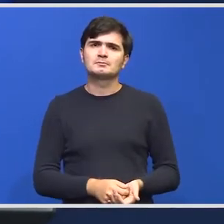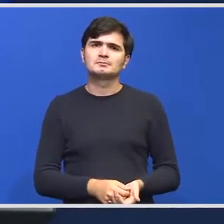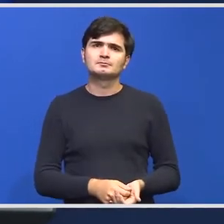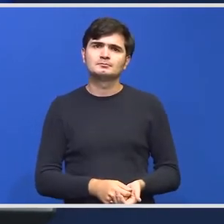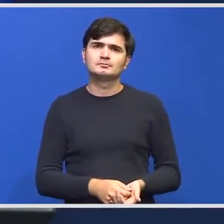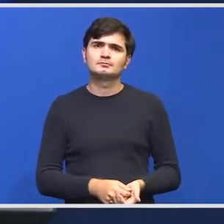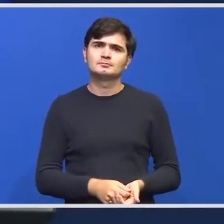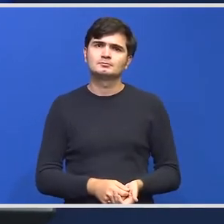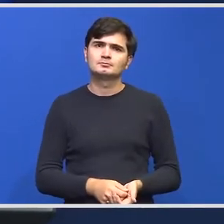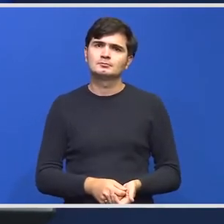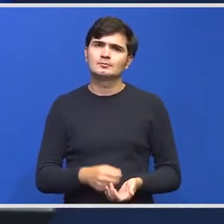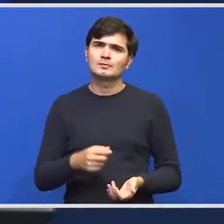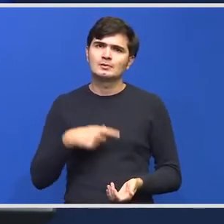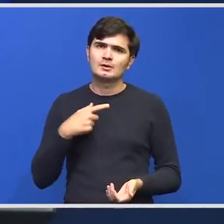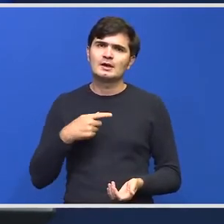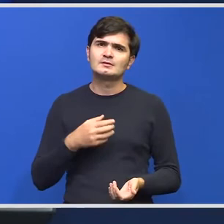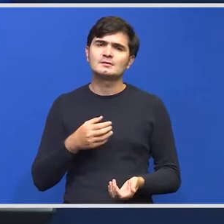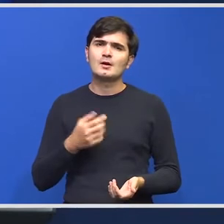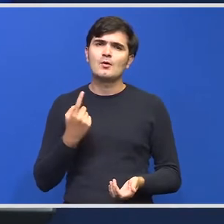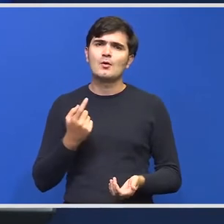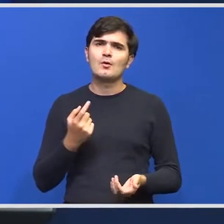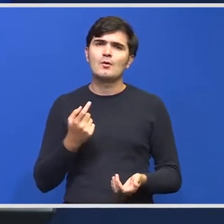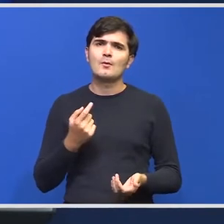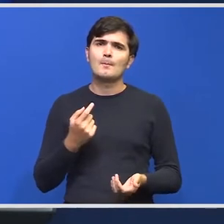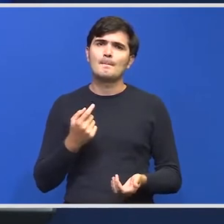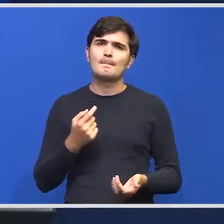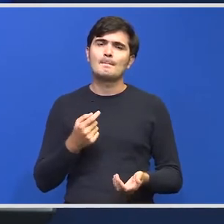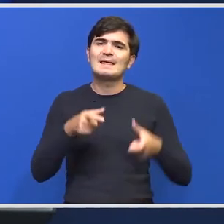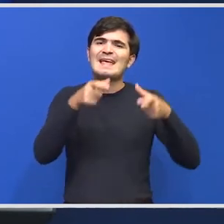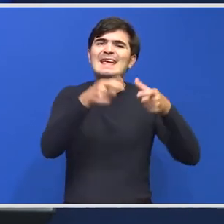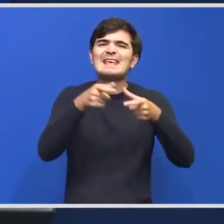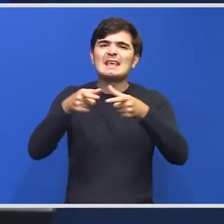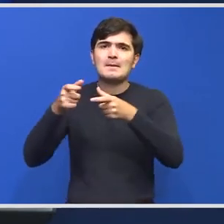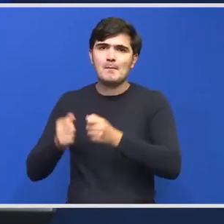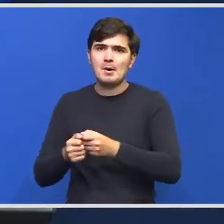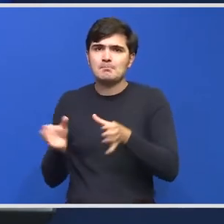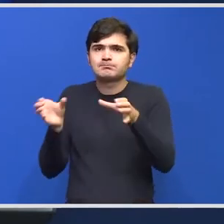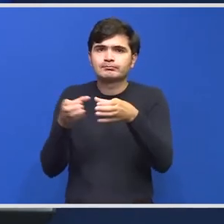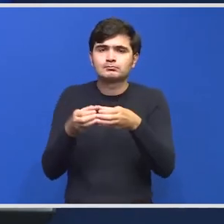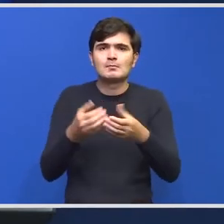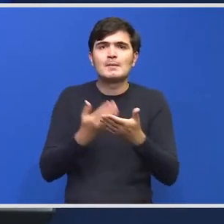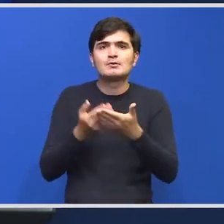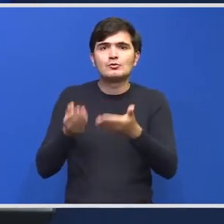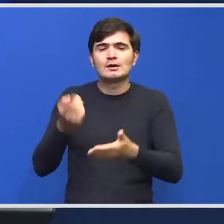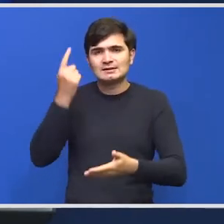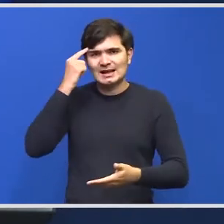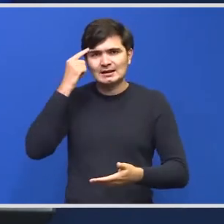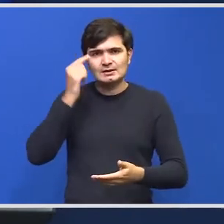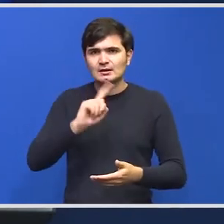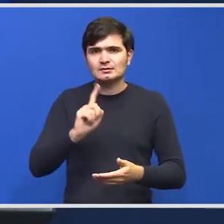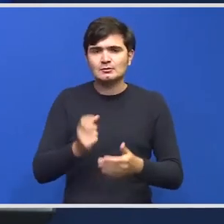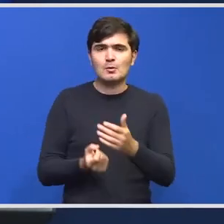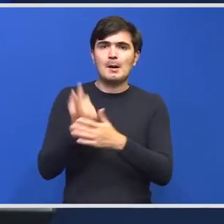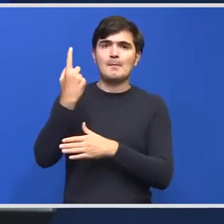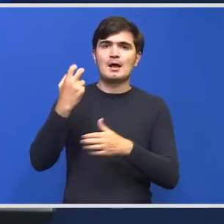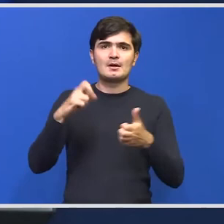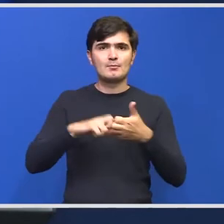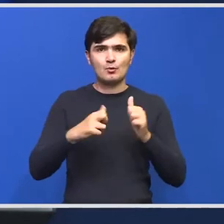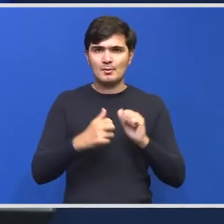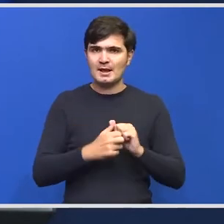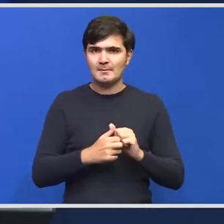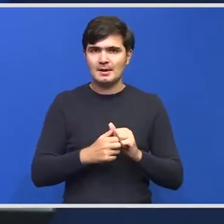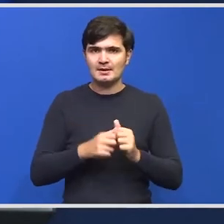este o echipă totuși tocmai de asta am gândit-o în acest fel ca să nu există discuții sau să nu apară probleme